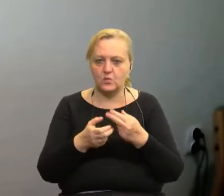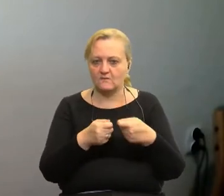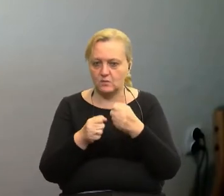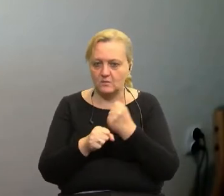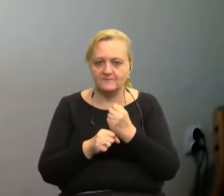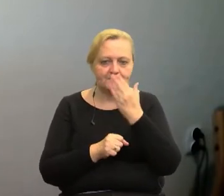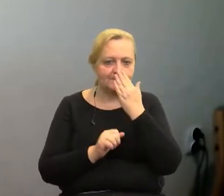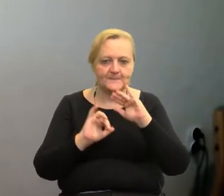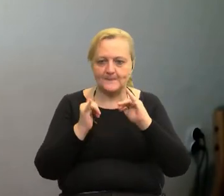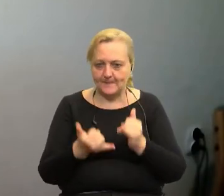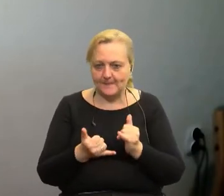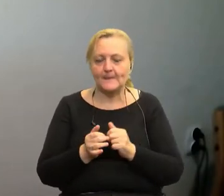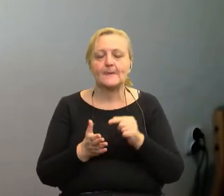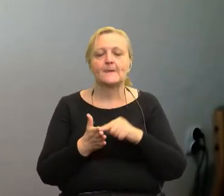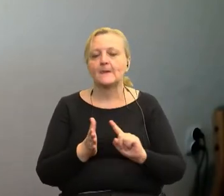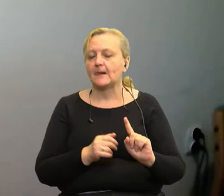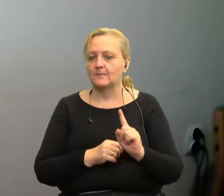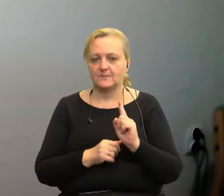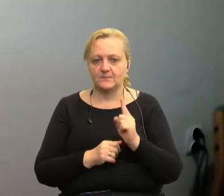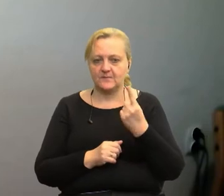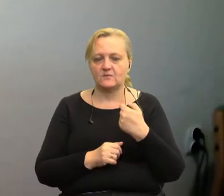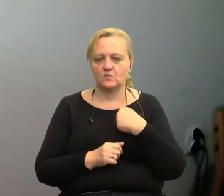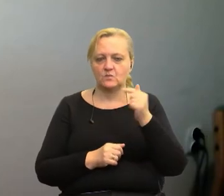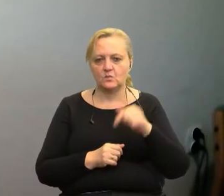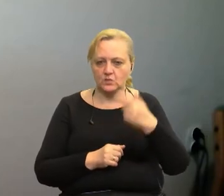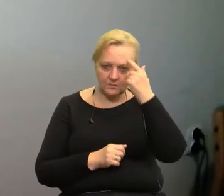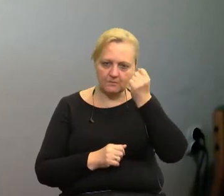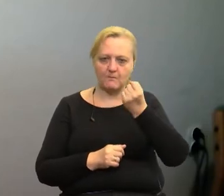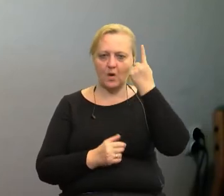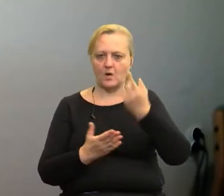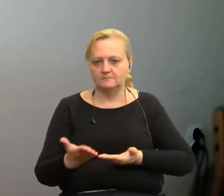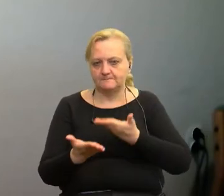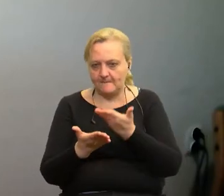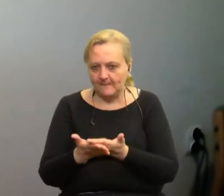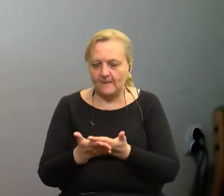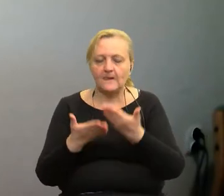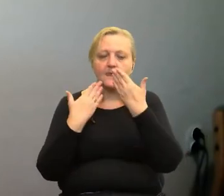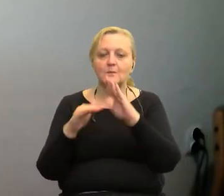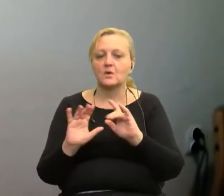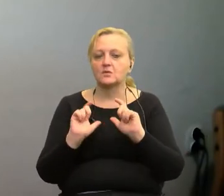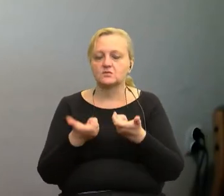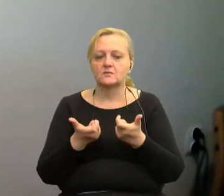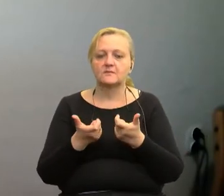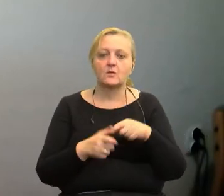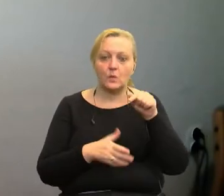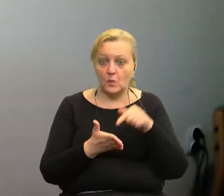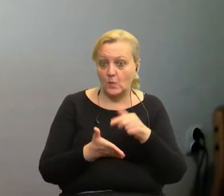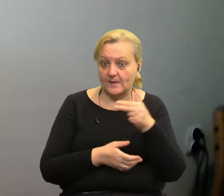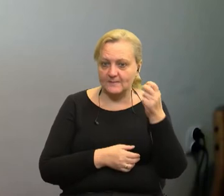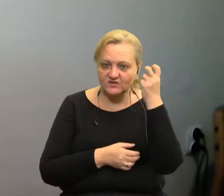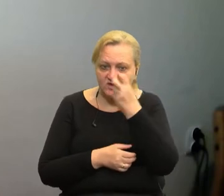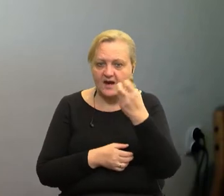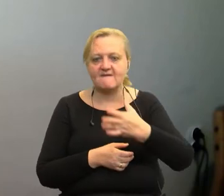wszystkim jako pierwsi musimy być z inicjatywą. Pierwsi musimy pokazać, że coś jest ciekawe, coś jest